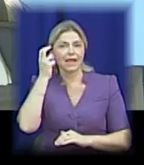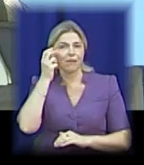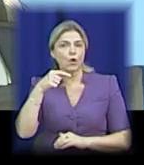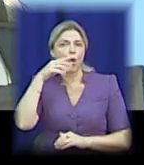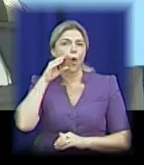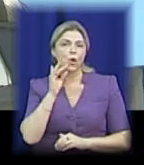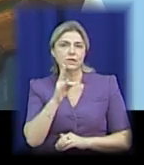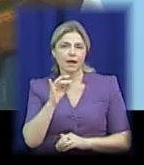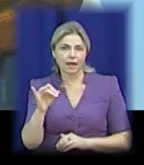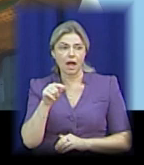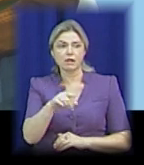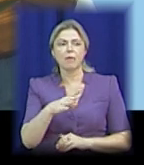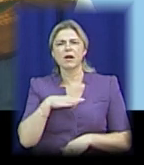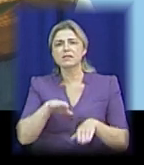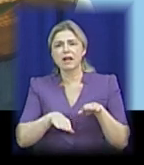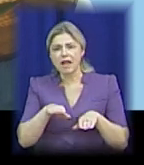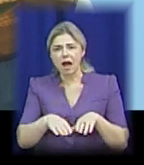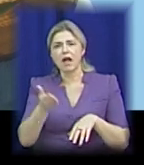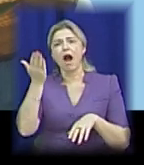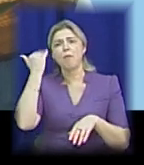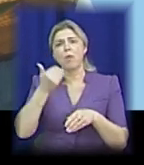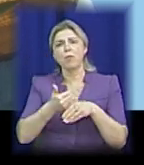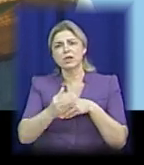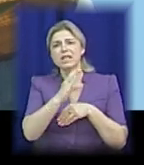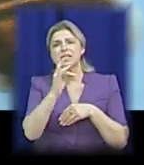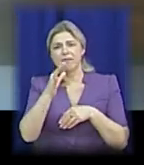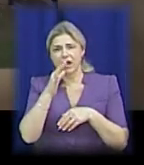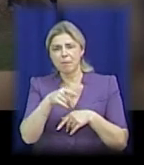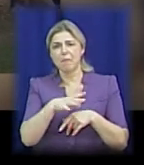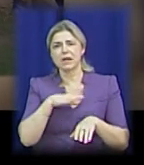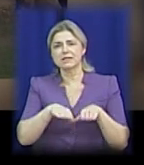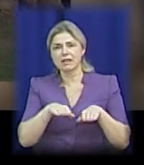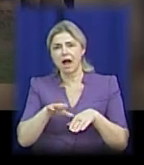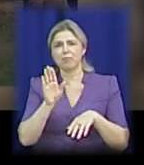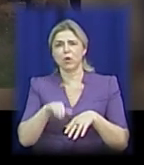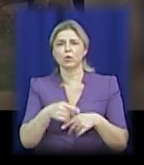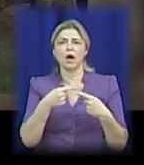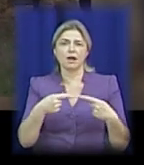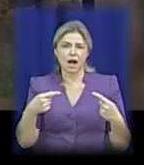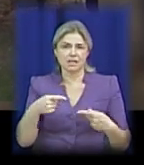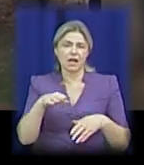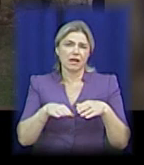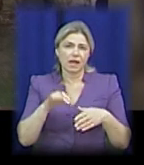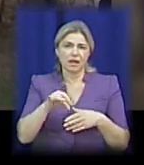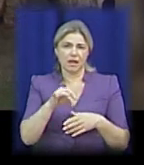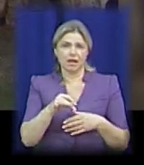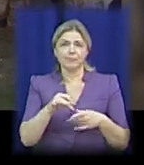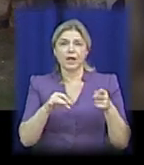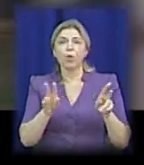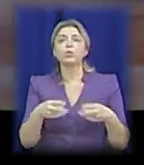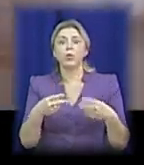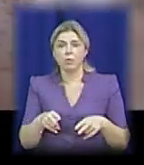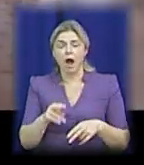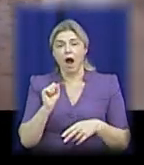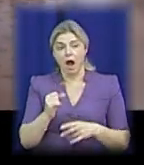склад, пізніше клуб. На початку 2000-х років децекральної споруди залишилися лише напівзруйновані стіни. Роботи з відродження